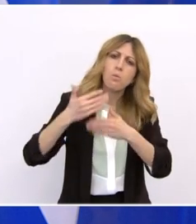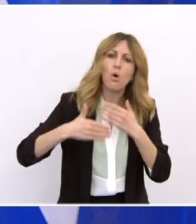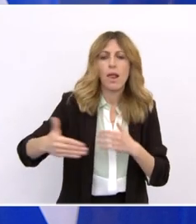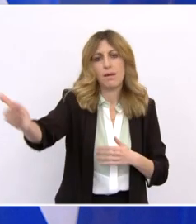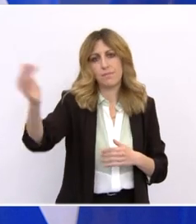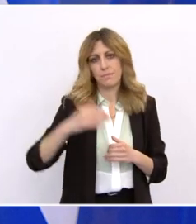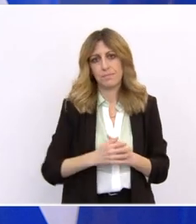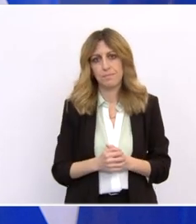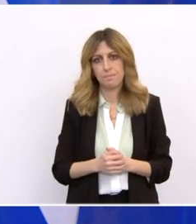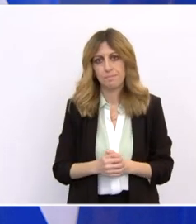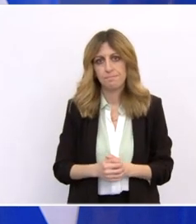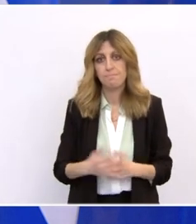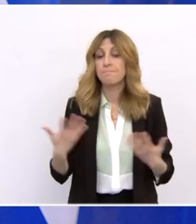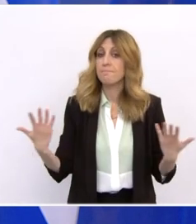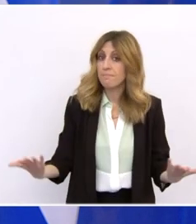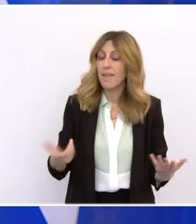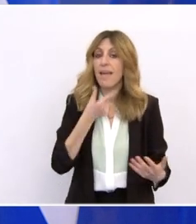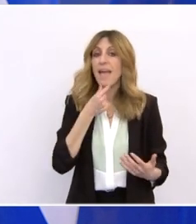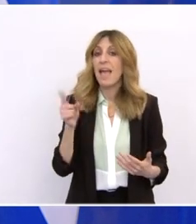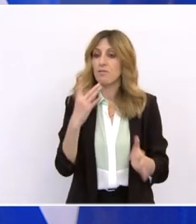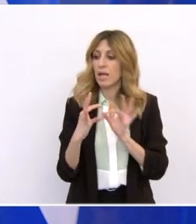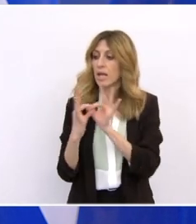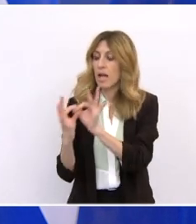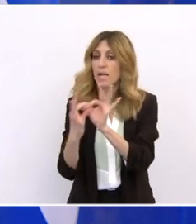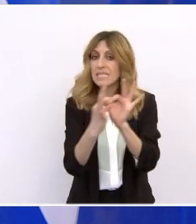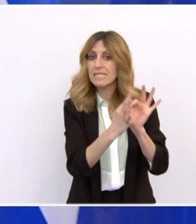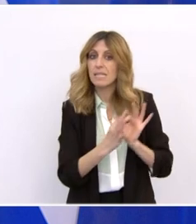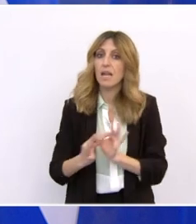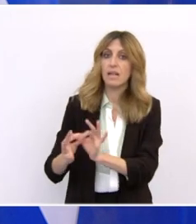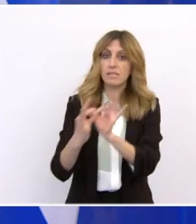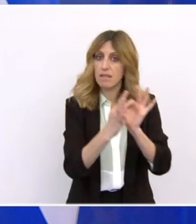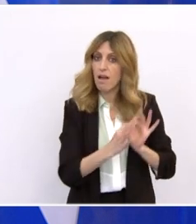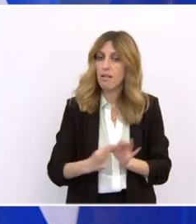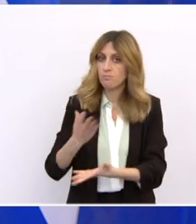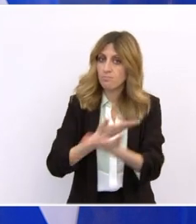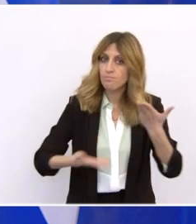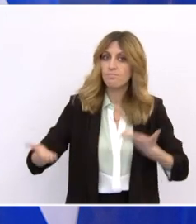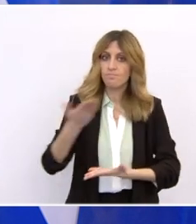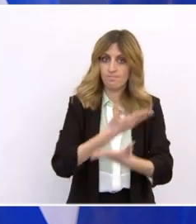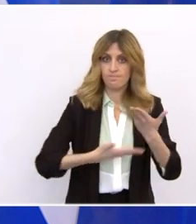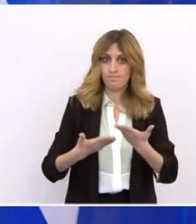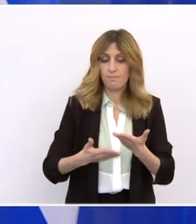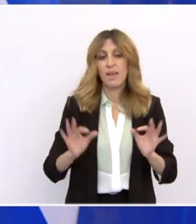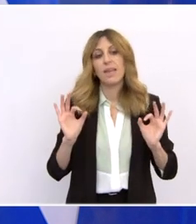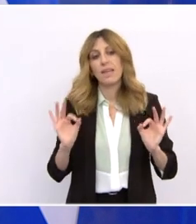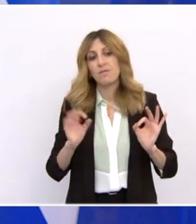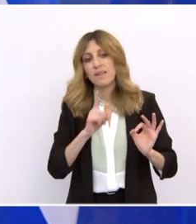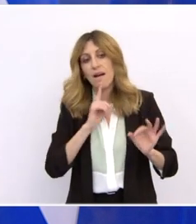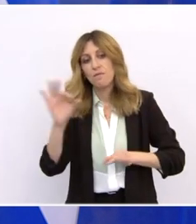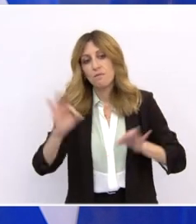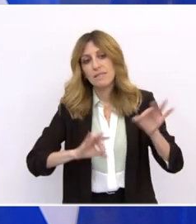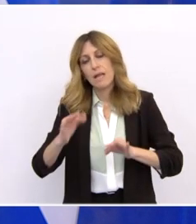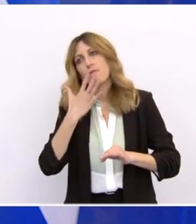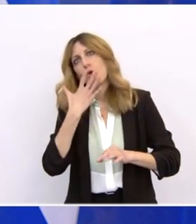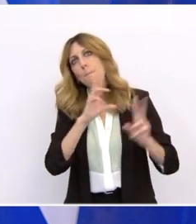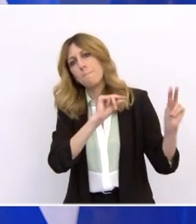δημιουργία ευρύτερων συνενέσεων. Αποτελεί, όμως, και τελικά ένα μεγάλο στίχημα, που θα κάνει καλύτερη τη